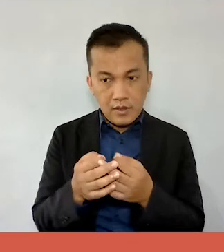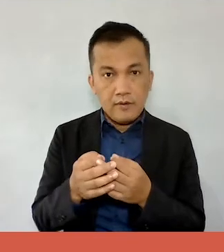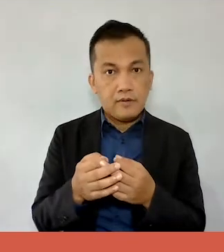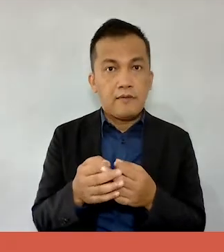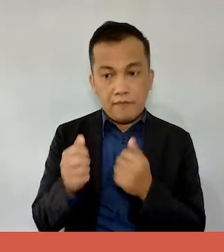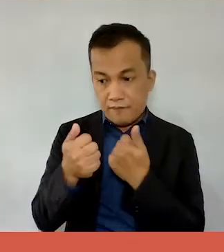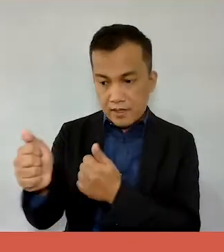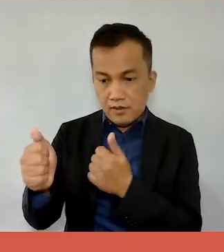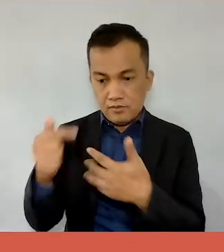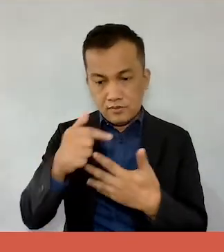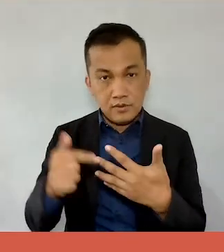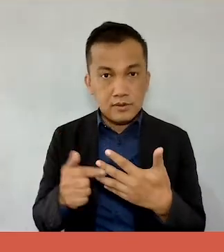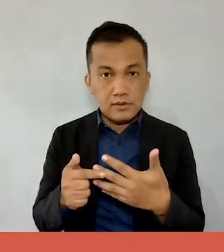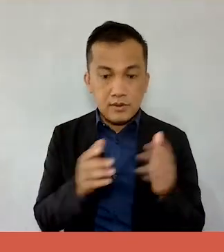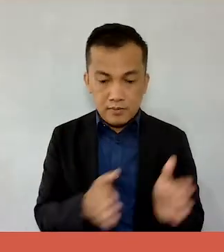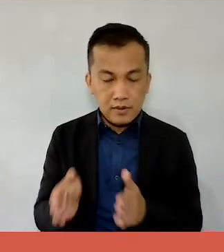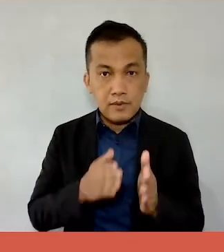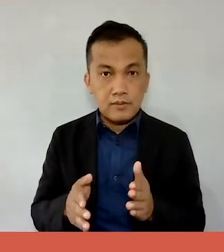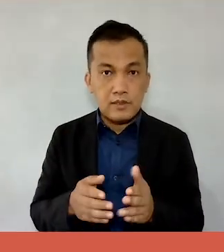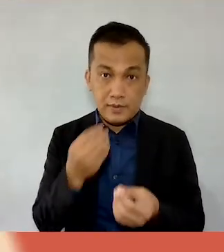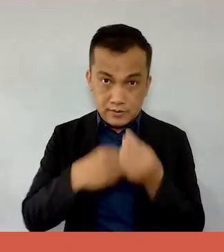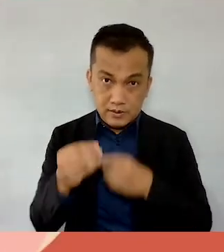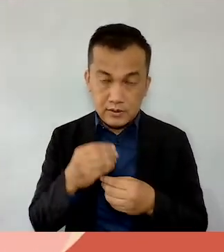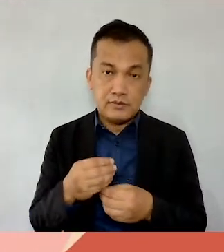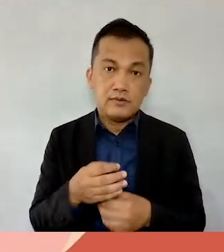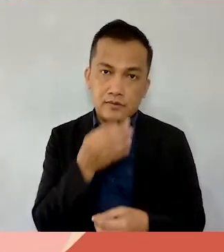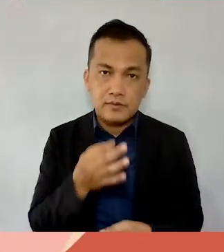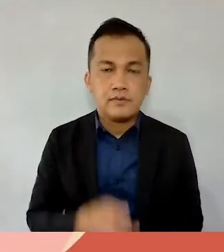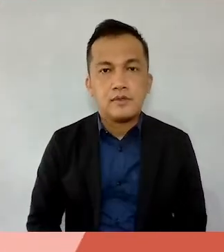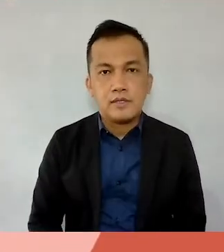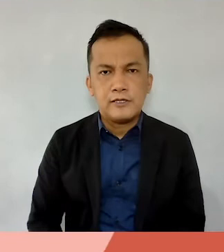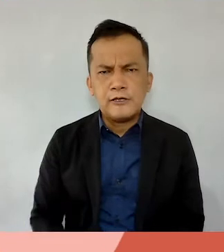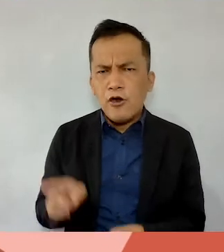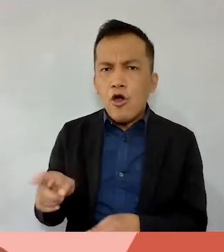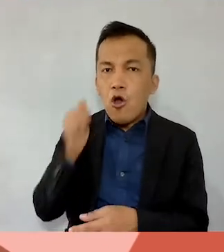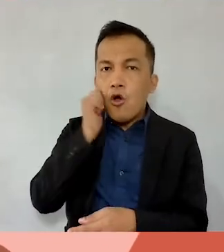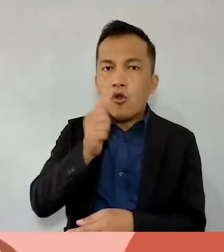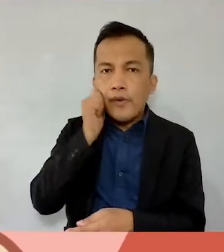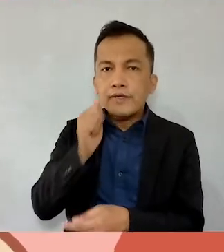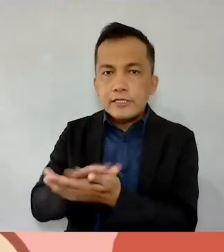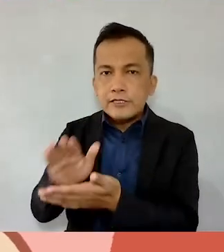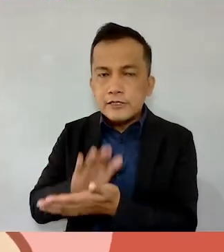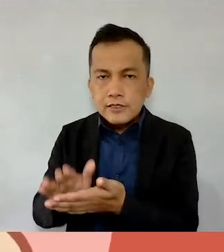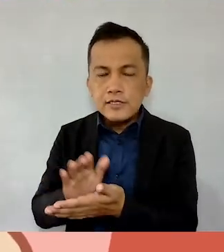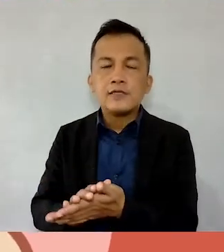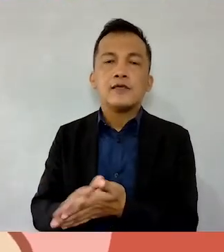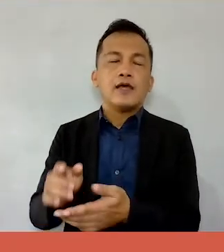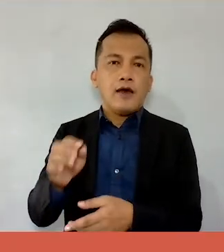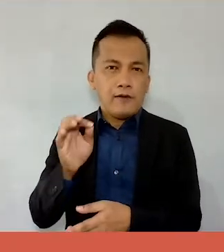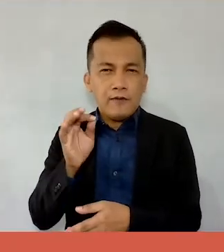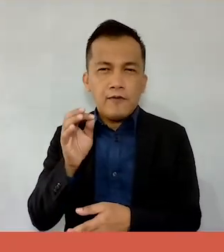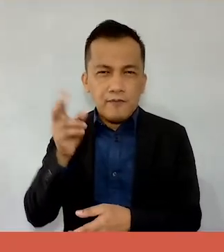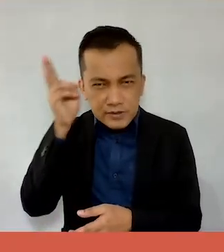mga payong ito sa paghanda at pagkonsumo ng pagkain. Hugasang maigi ang gulay at prutas bago kainin.